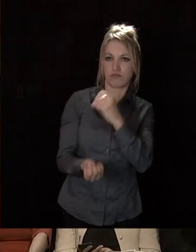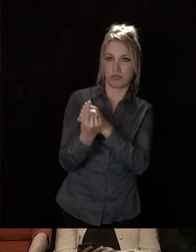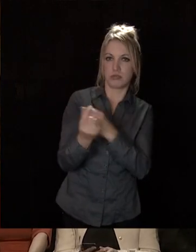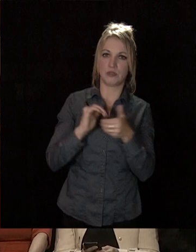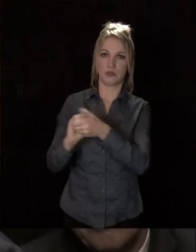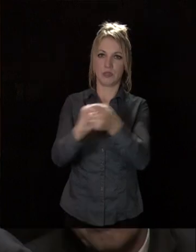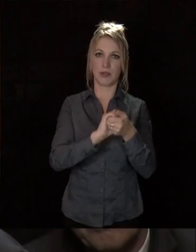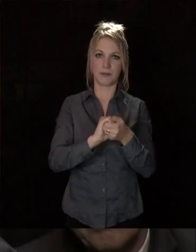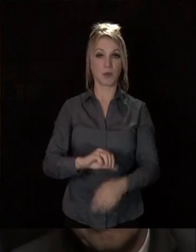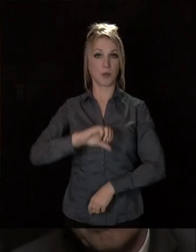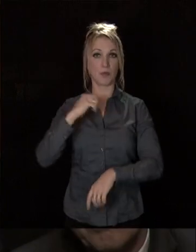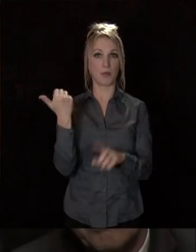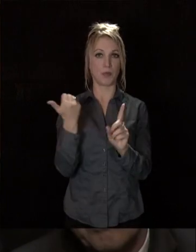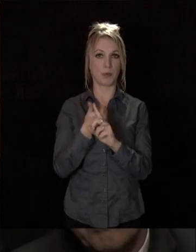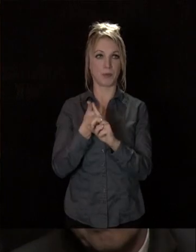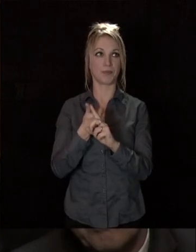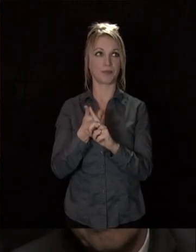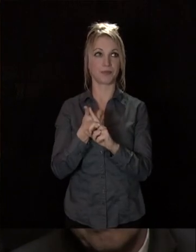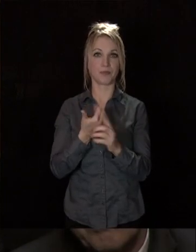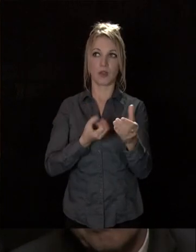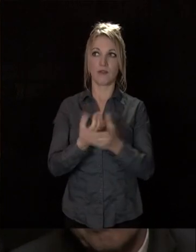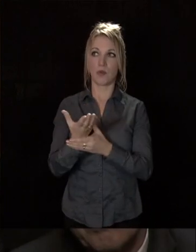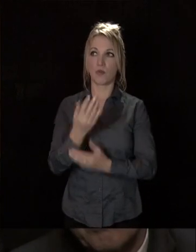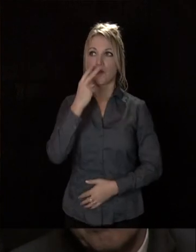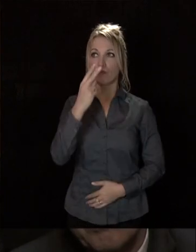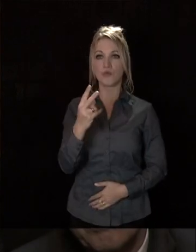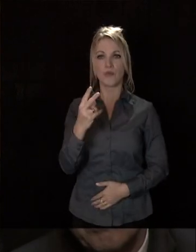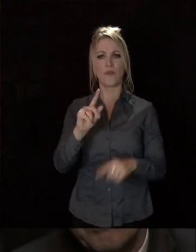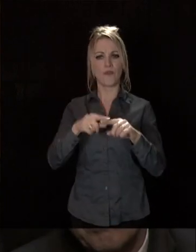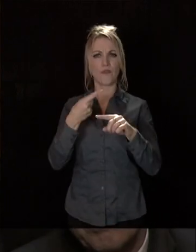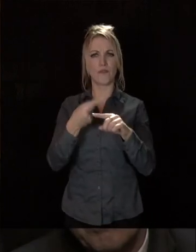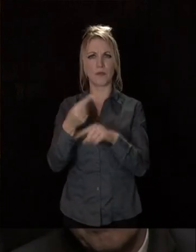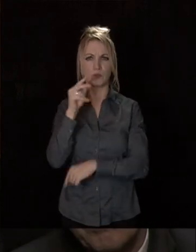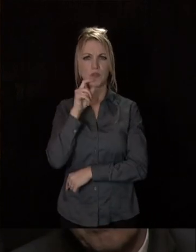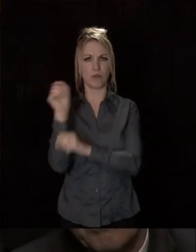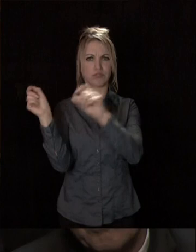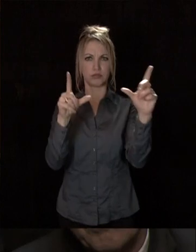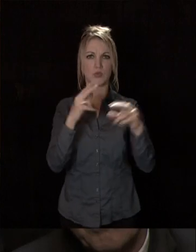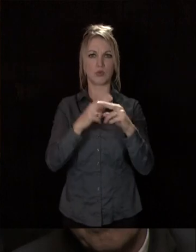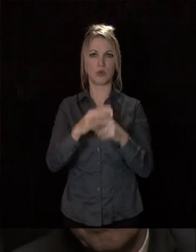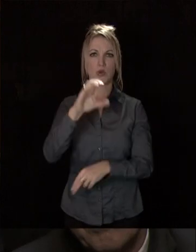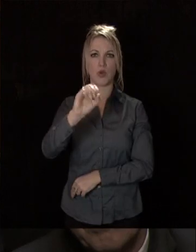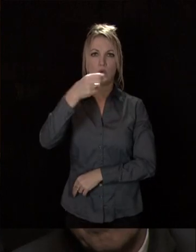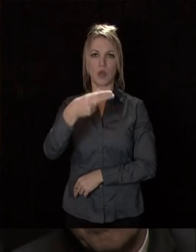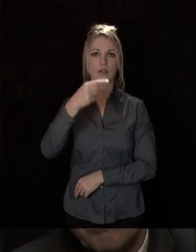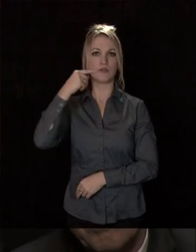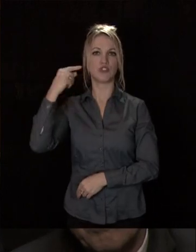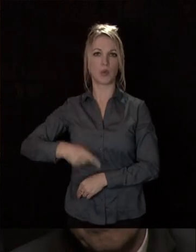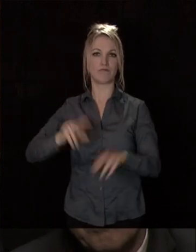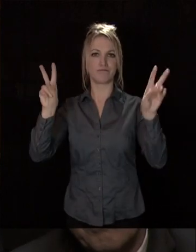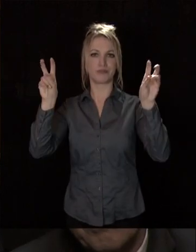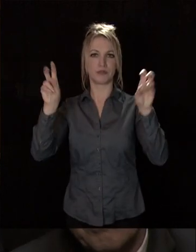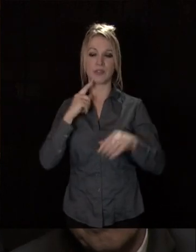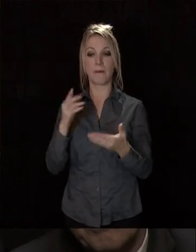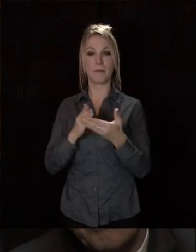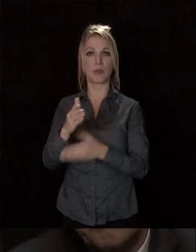solidaire. Le premier que je voudrais évoquer, vous l'avez vu dans le petit film tout à l'heure, s'appelle Hone Dijon. Il s'agit du